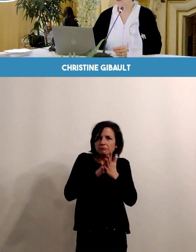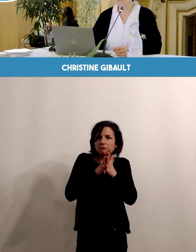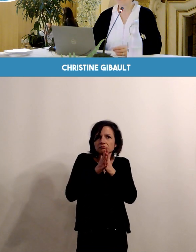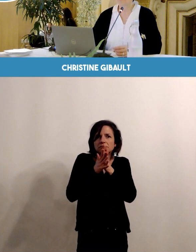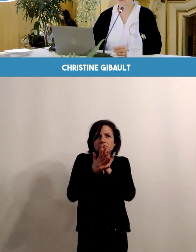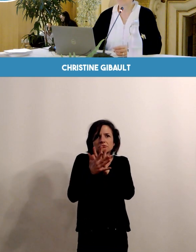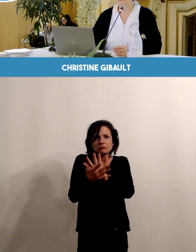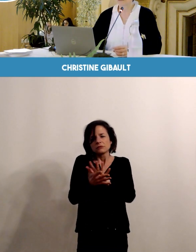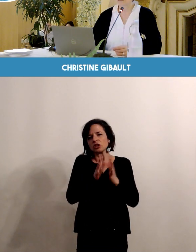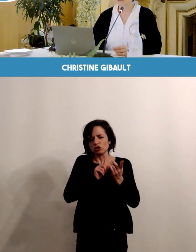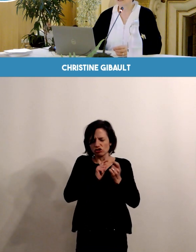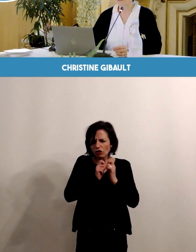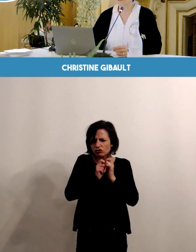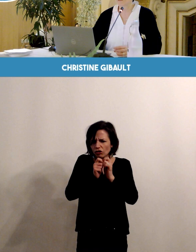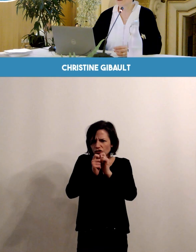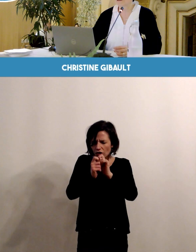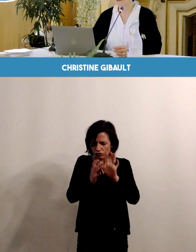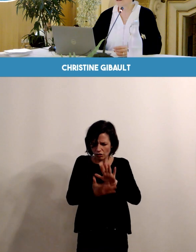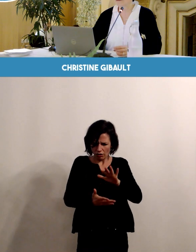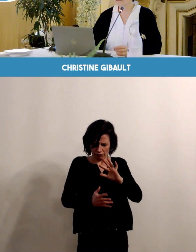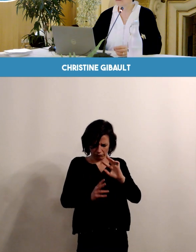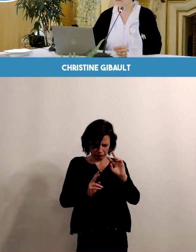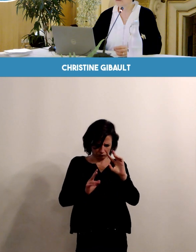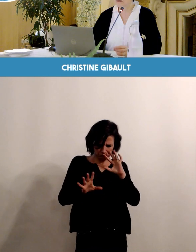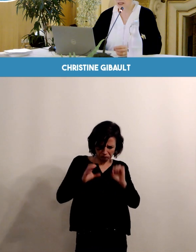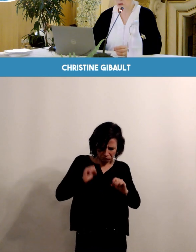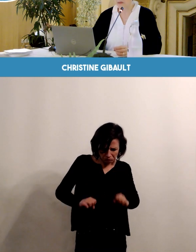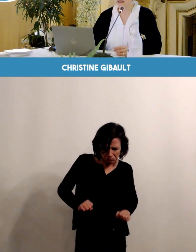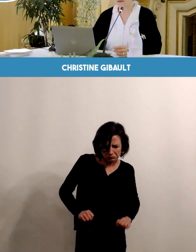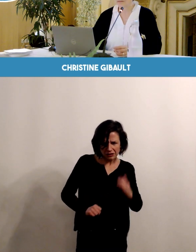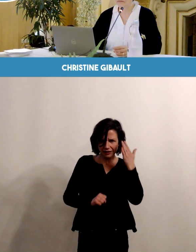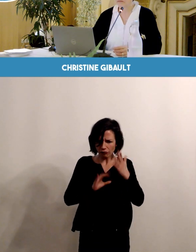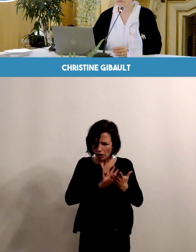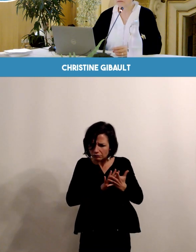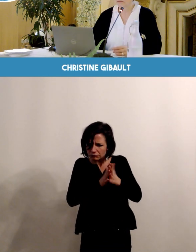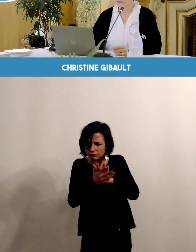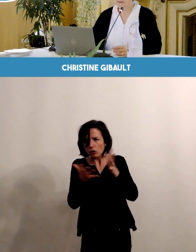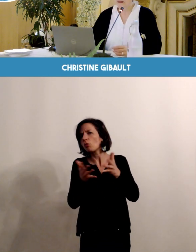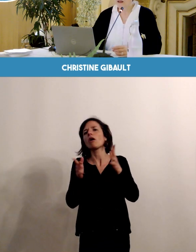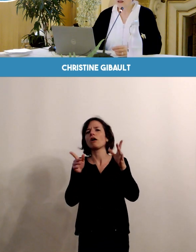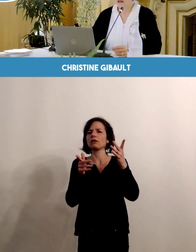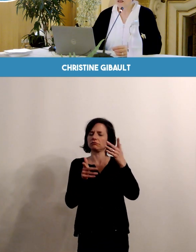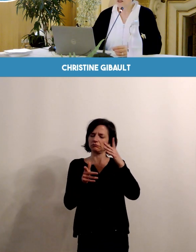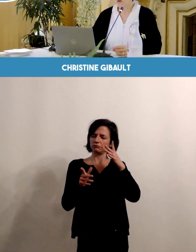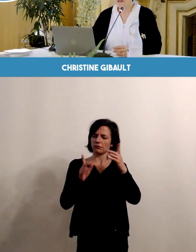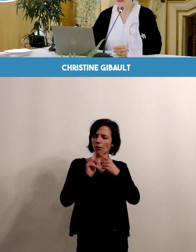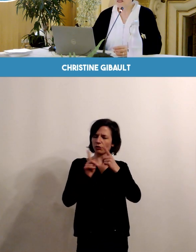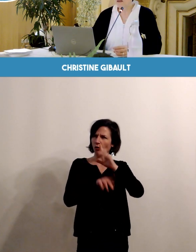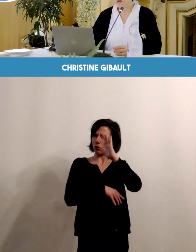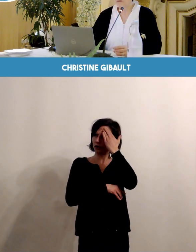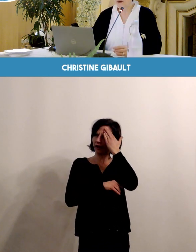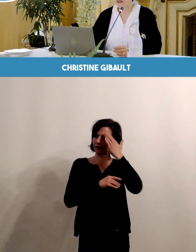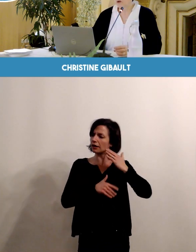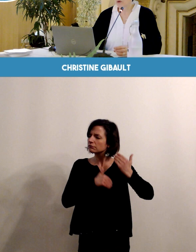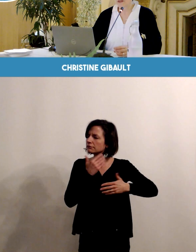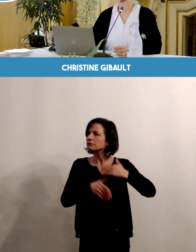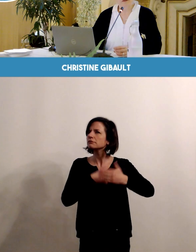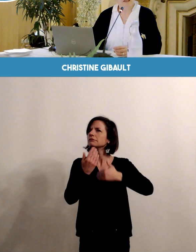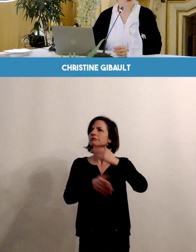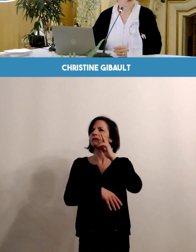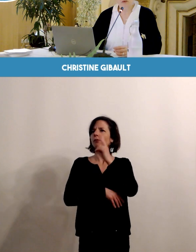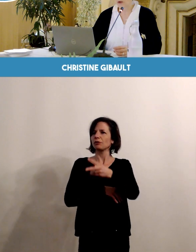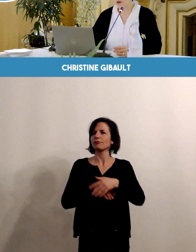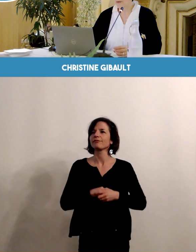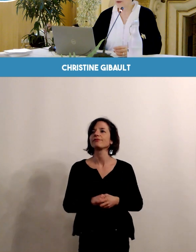pour mieux les apprivoiser et les accompagner. Et c'est aussi permettre aux